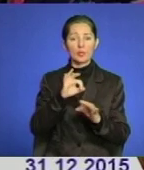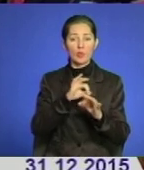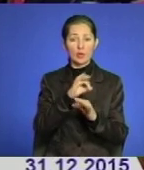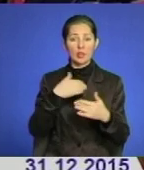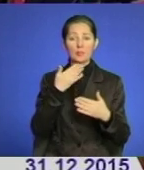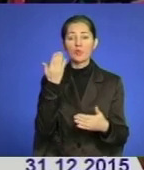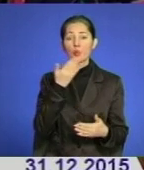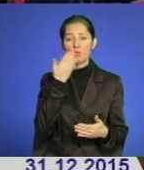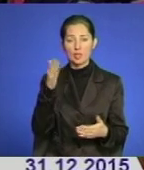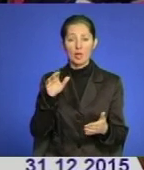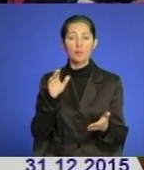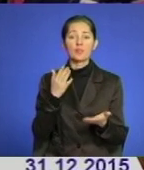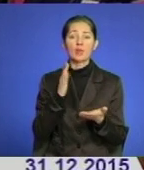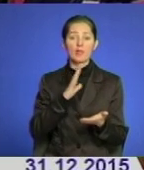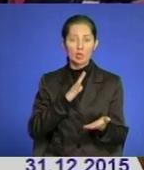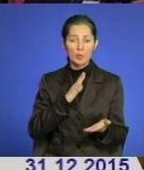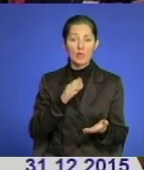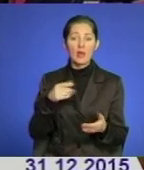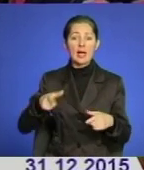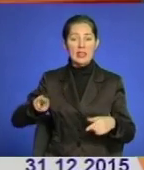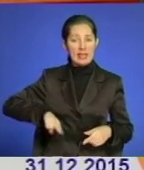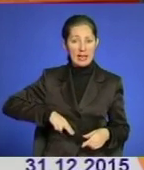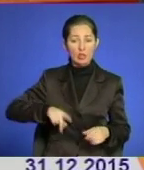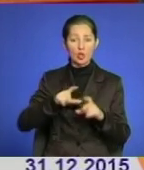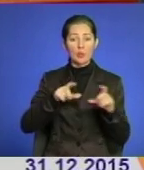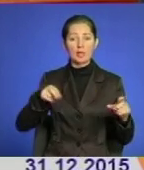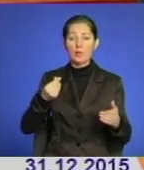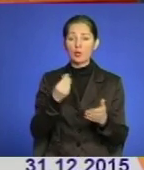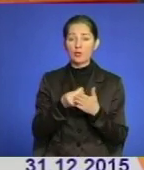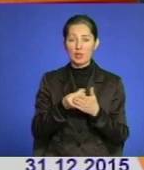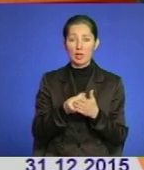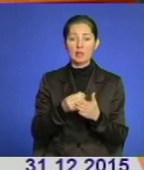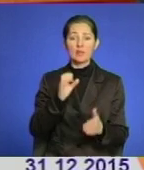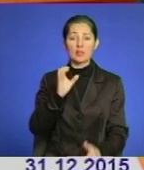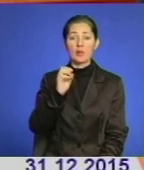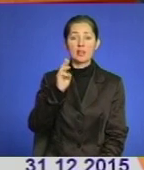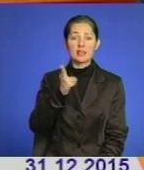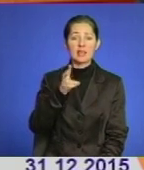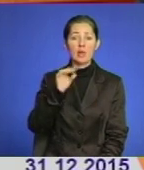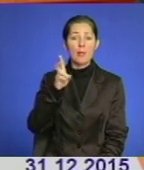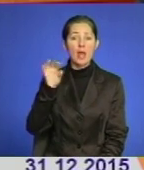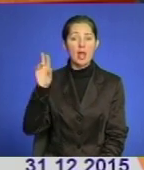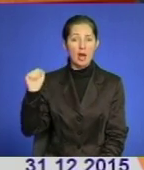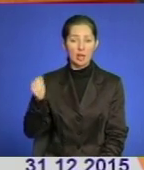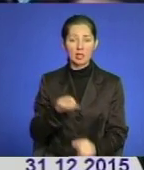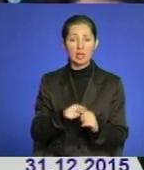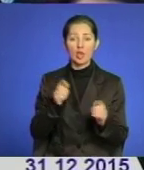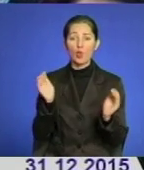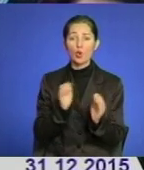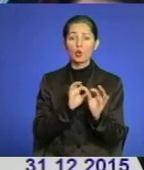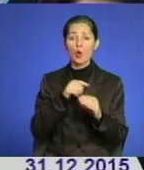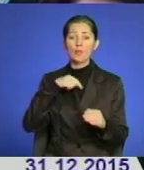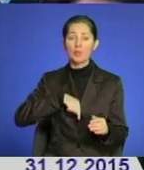Доповідачем виступив директор Департаменту фінансів облдержадміністрації Степан Скибеляк, який коротко охарактеризував